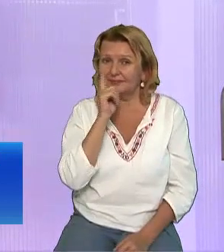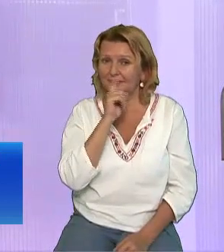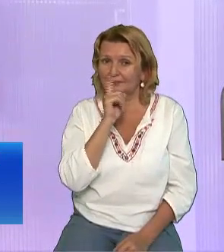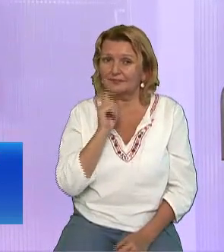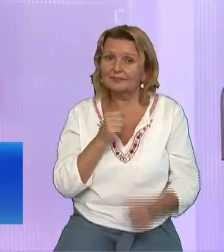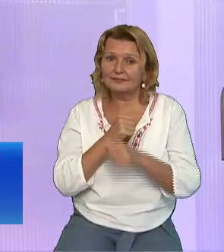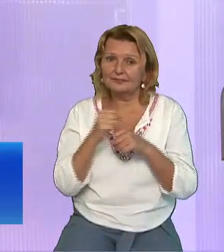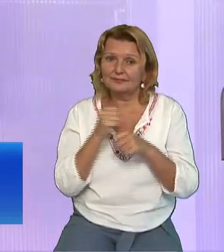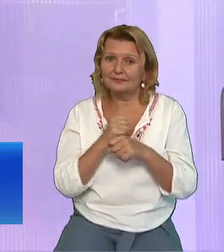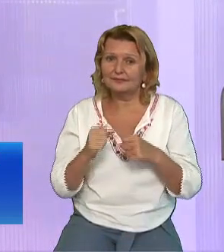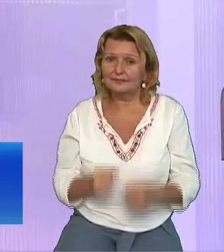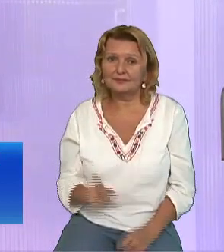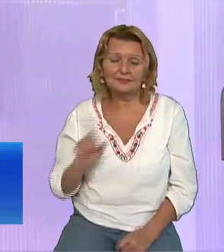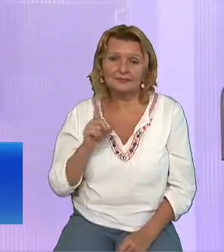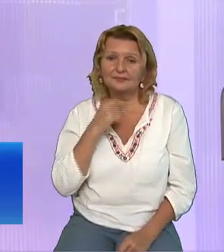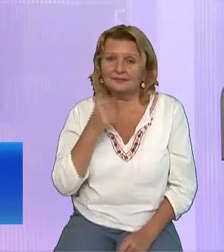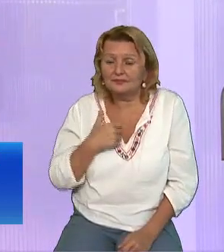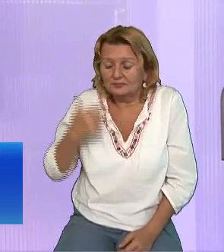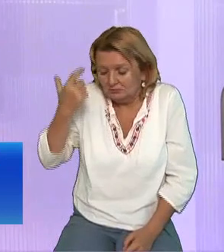Iisus nu zice Nu știu ce s-a întâmplat